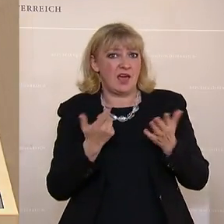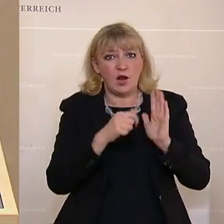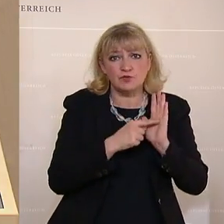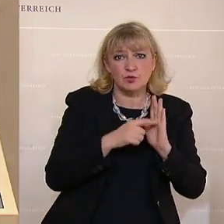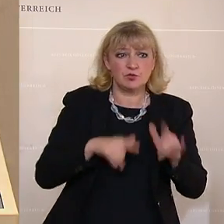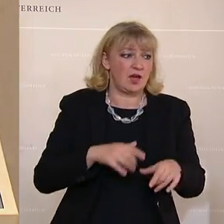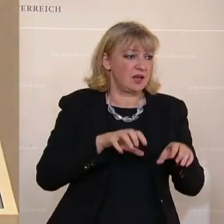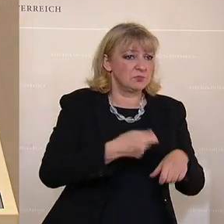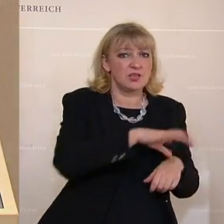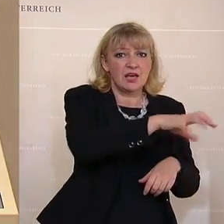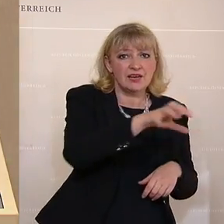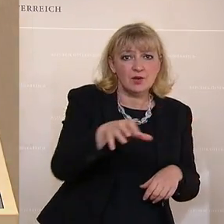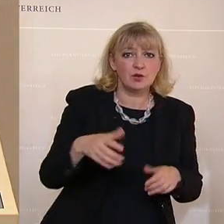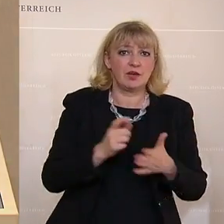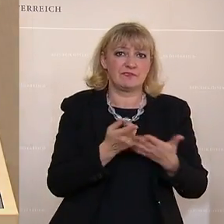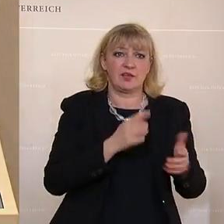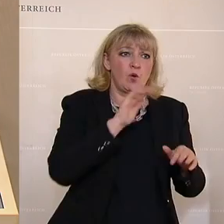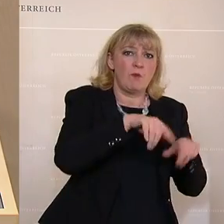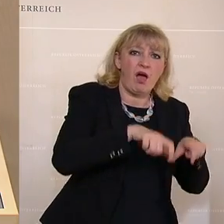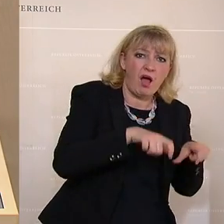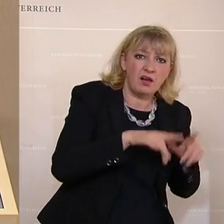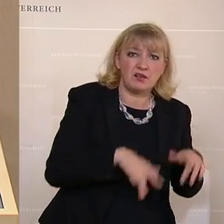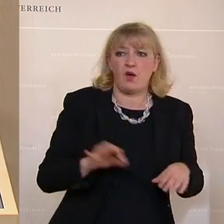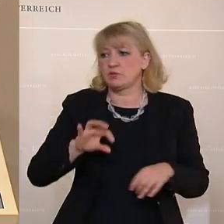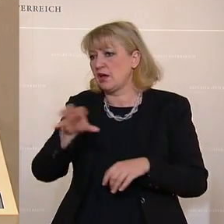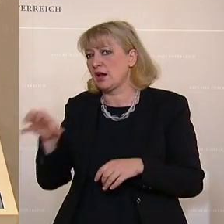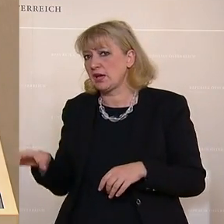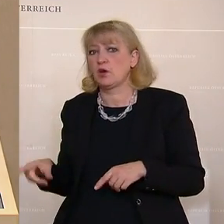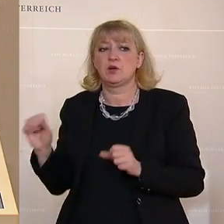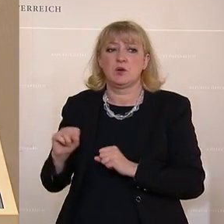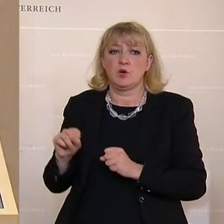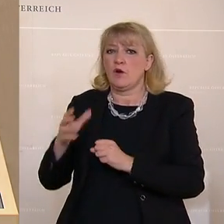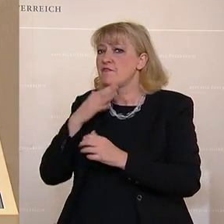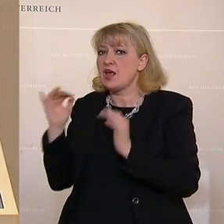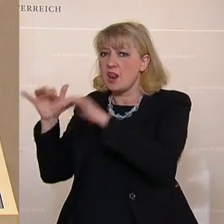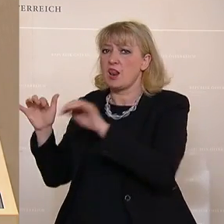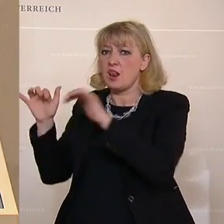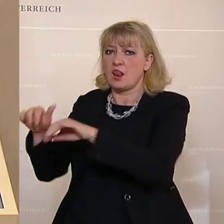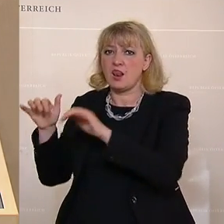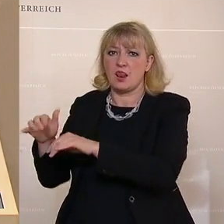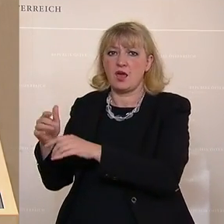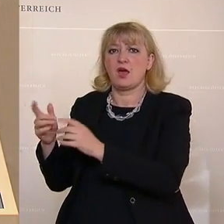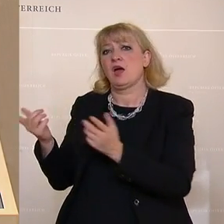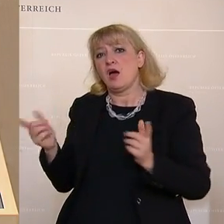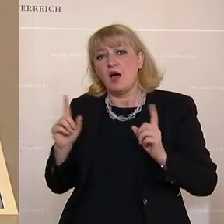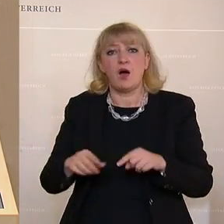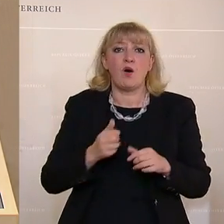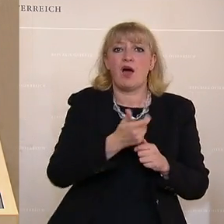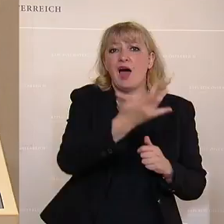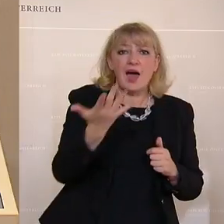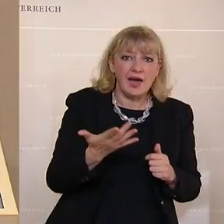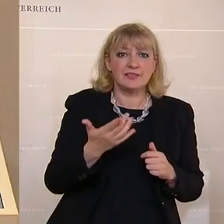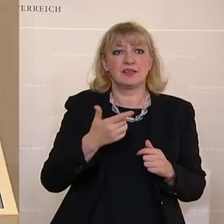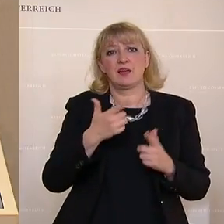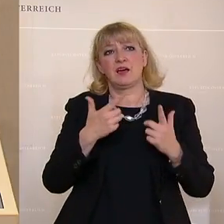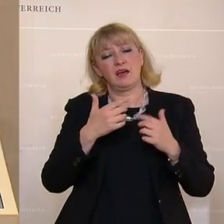Wir haben Regionen, die von Überalterung betroffen sind. Wir haben Regionen, die einen massiven Zuzug haben und wo wir heute schon wissen, dass in einigen Jahren viel